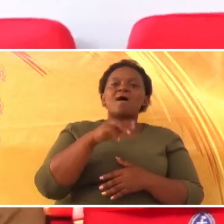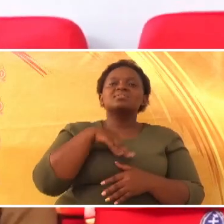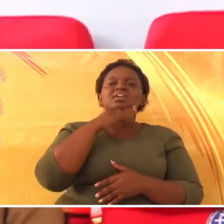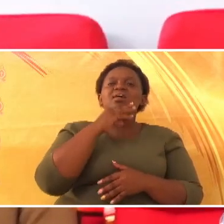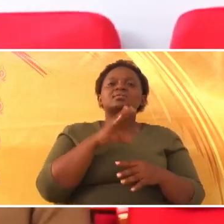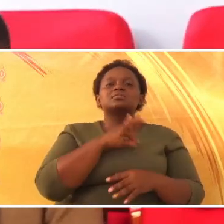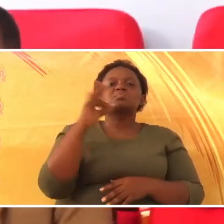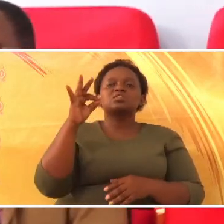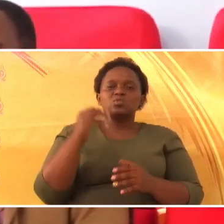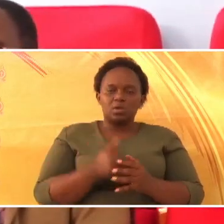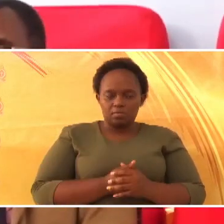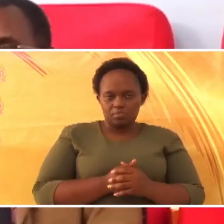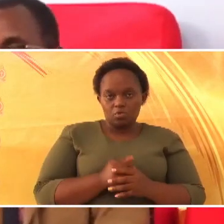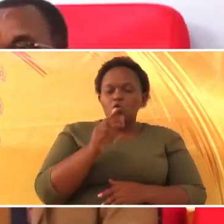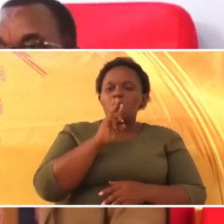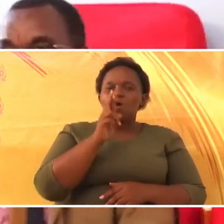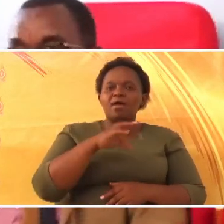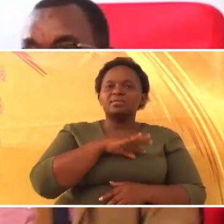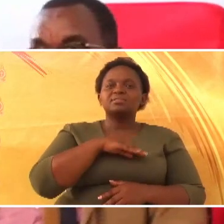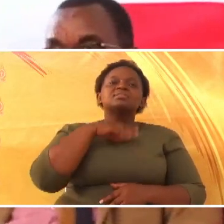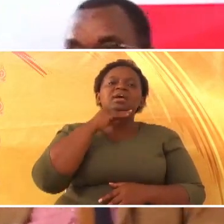Sidiyo, unakufa kiroho.